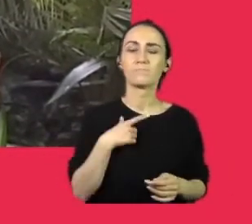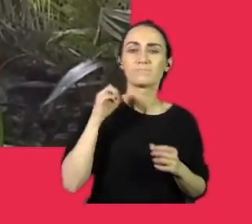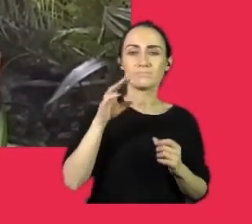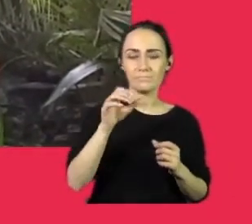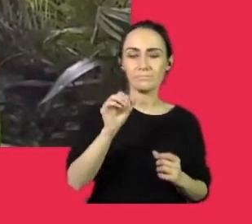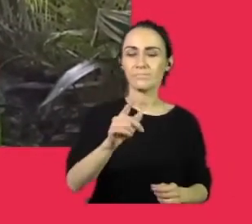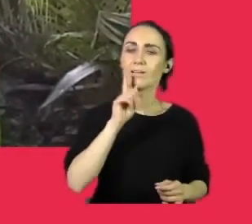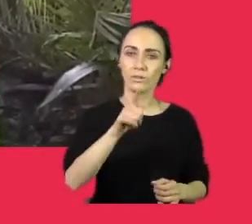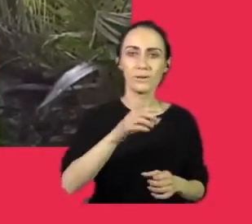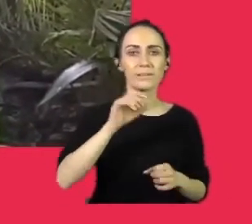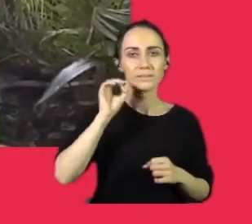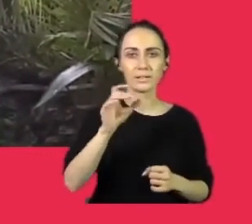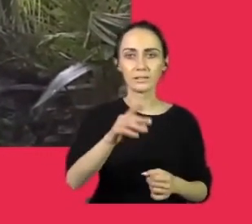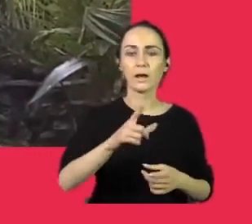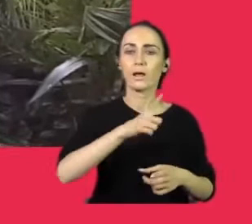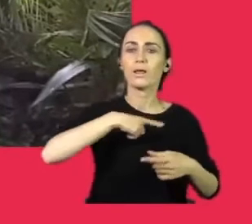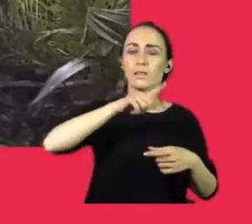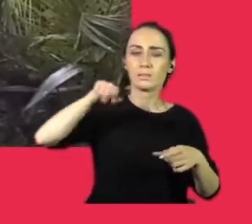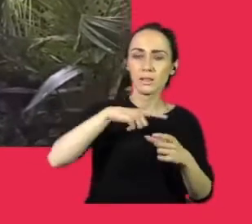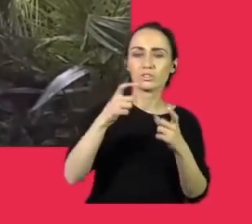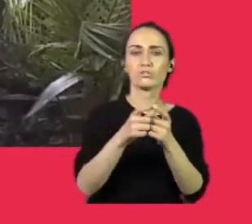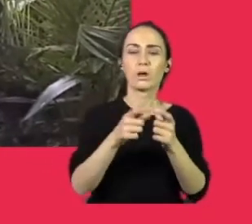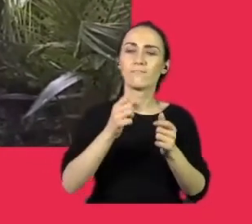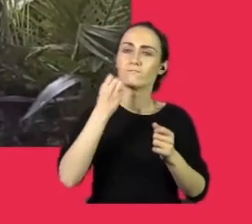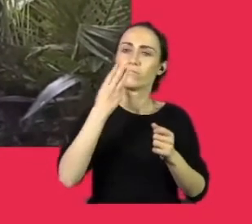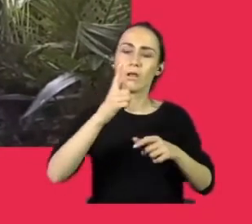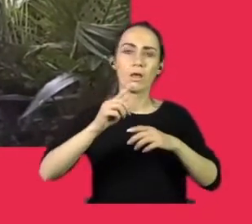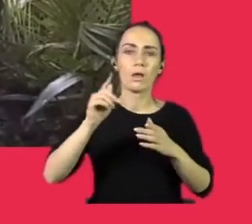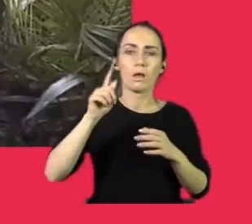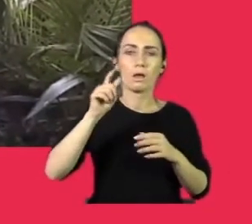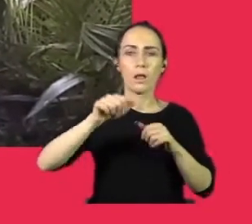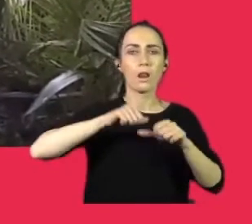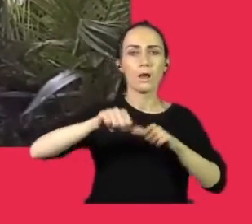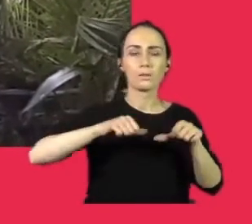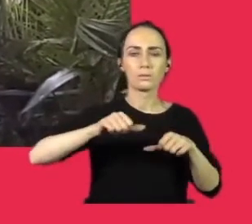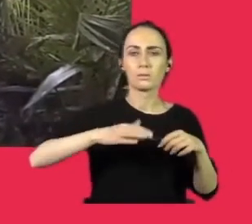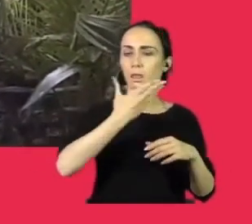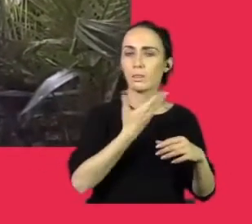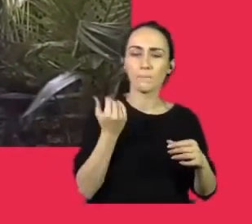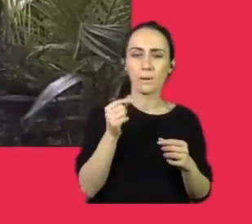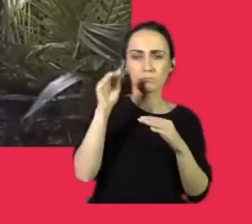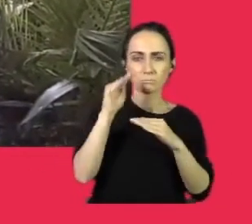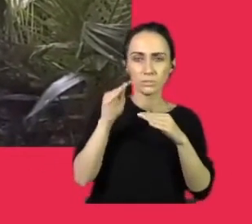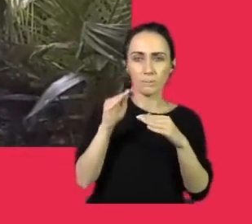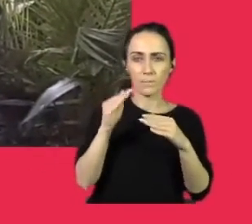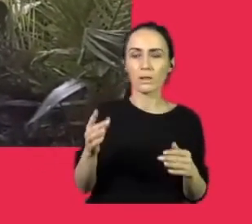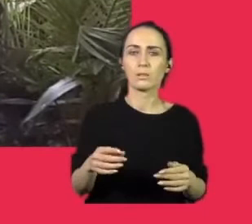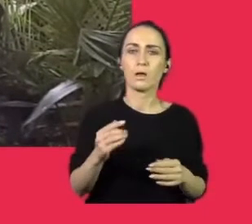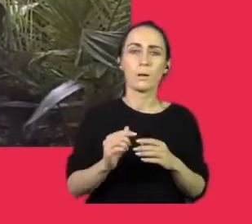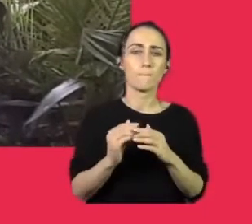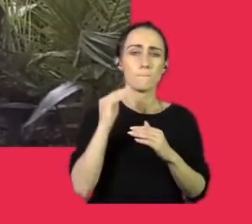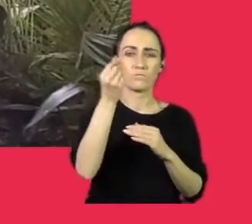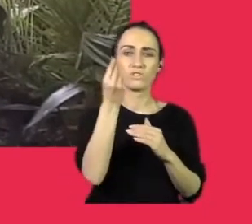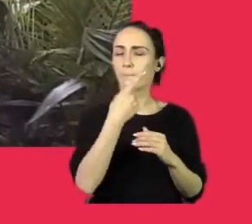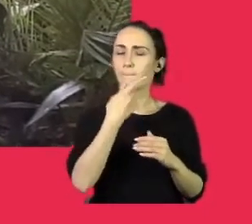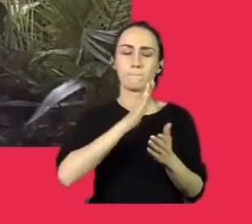Zdecydowanie tak. Nasze karty od wielu lat nie miały nawet takiej minimalnej podwyżki